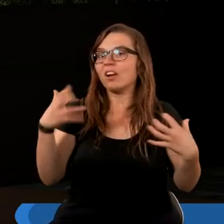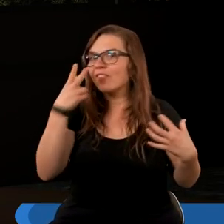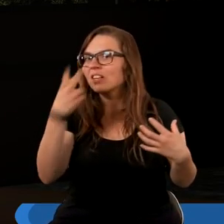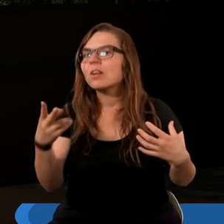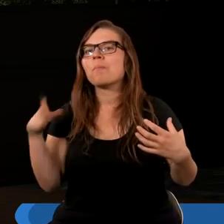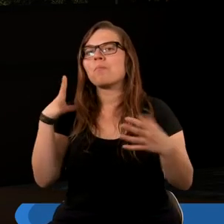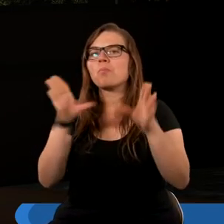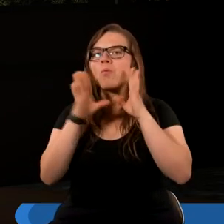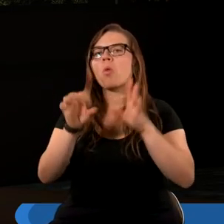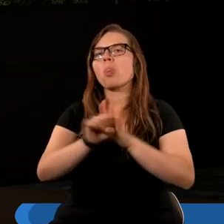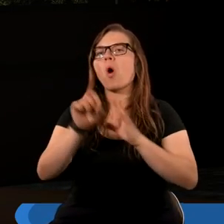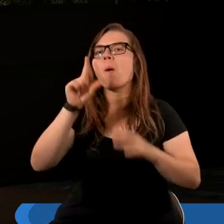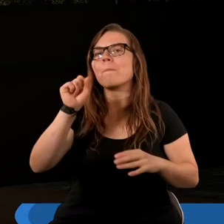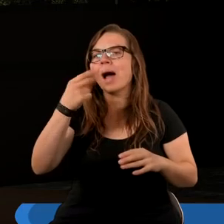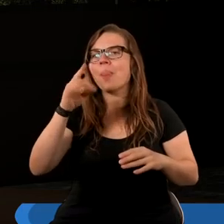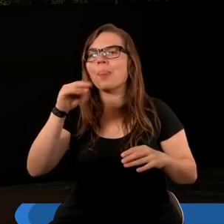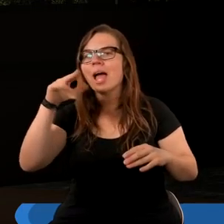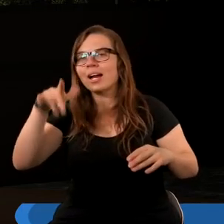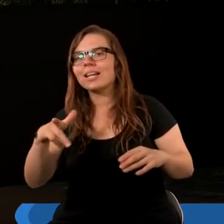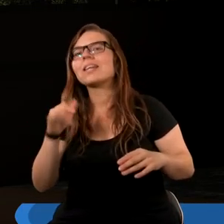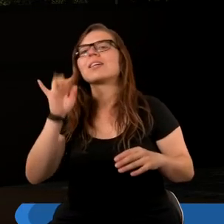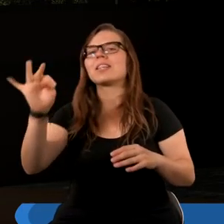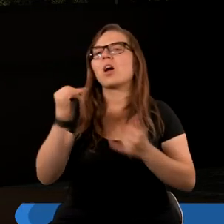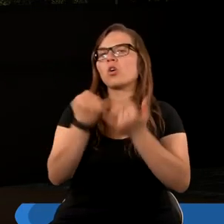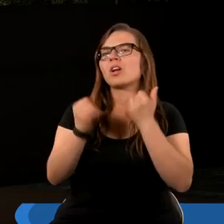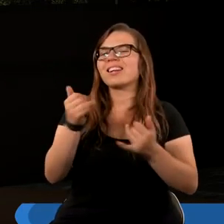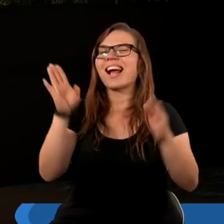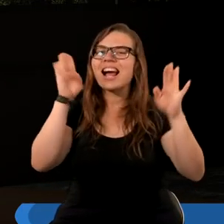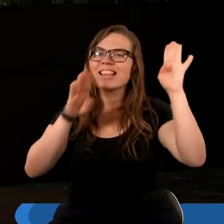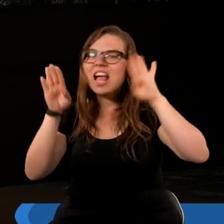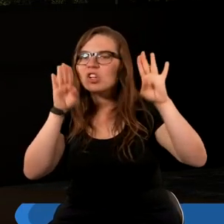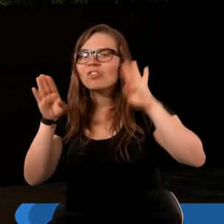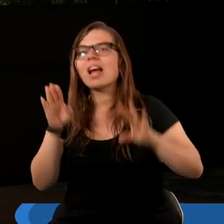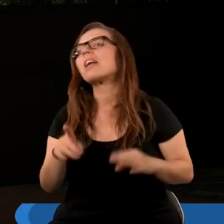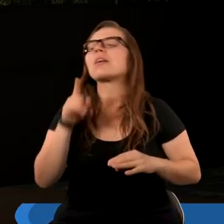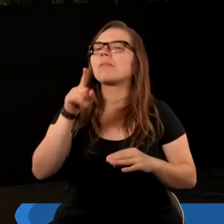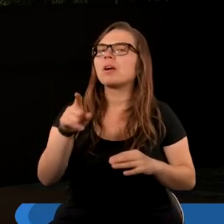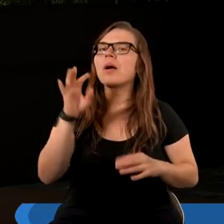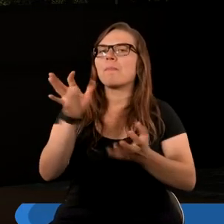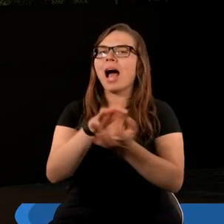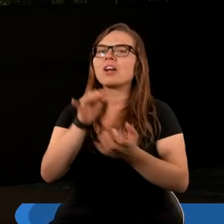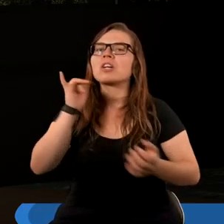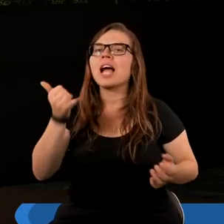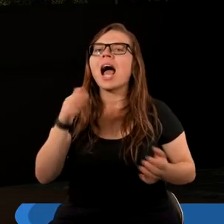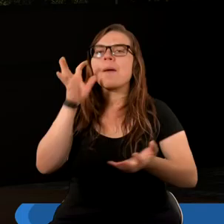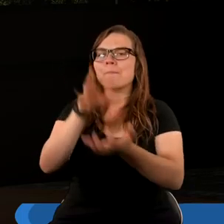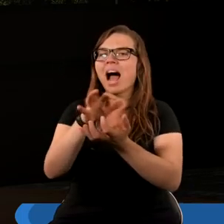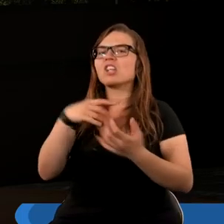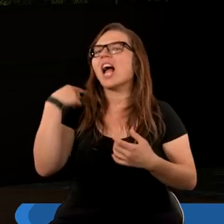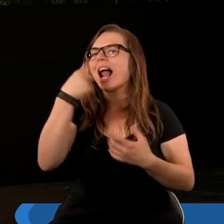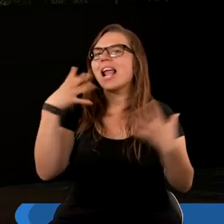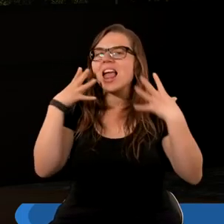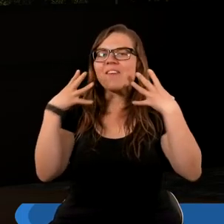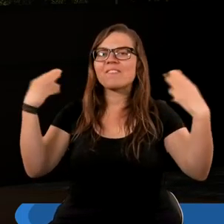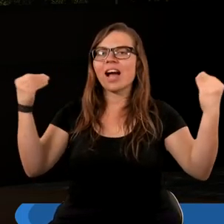było podobne do pantery, a nogi jego jak u niedźwiedzia, a paszcza jego jak paszcza lwa